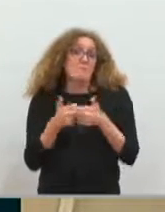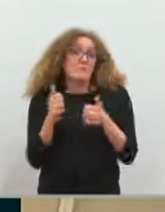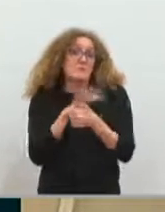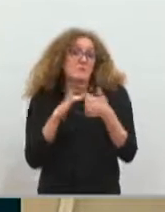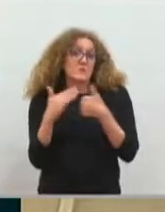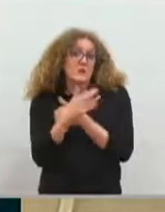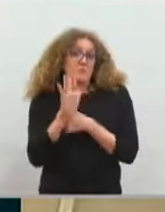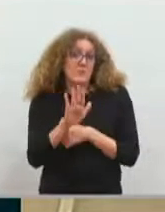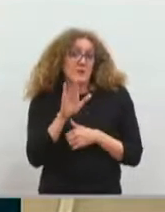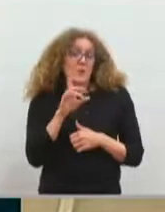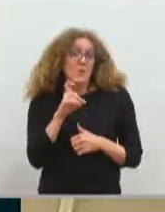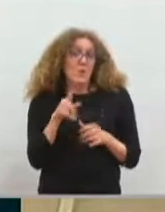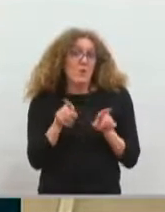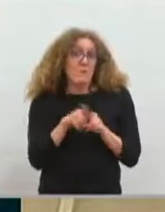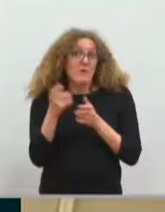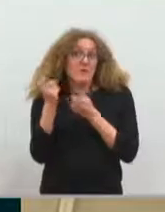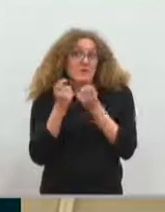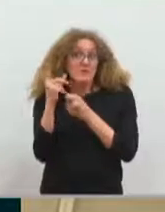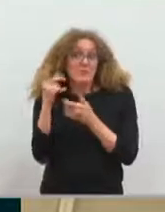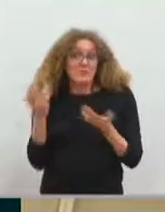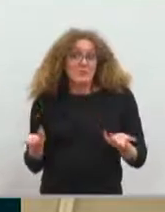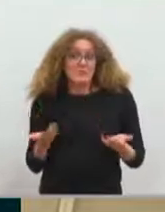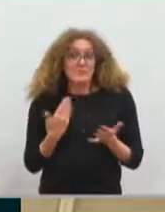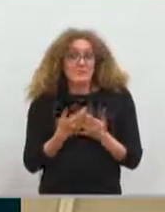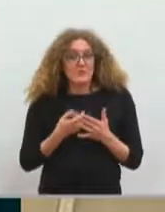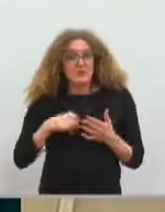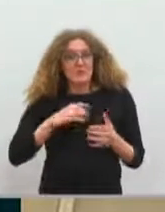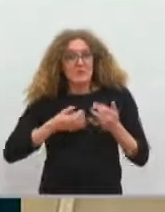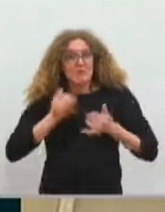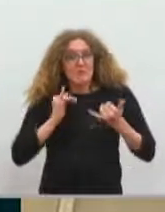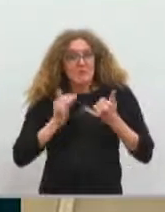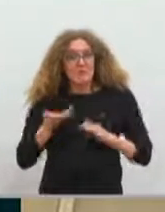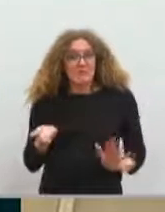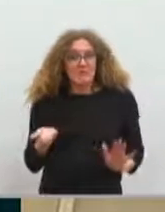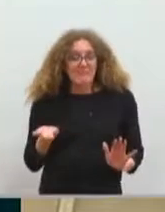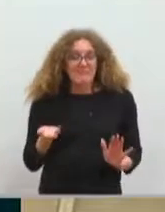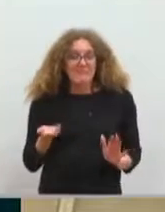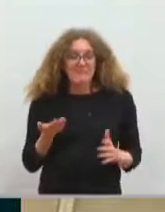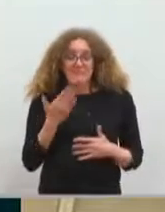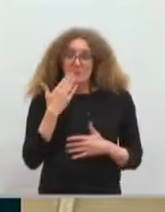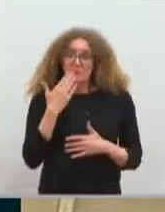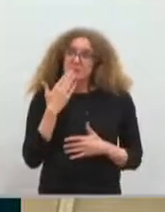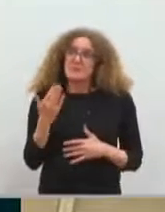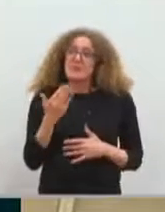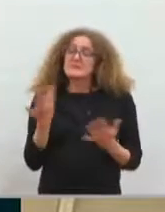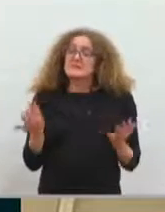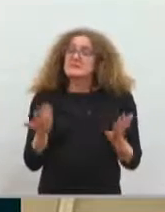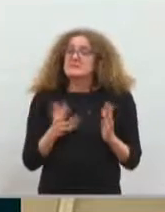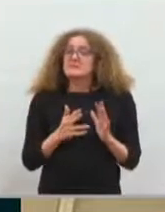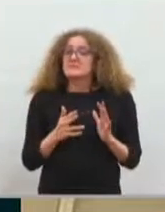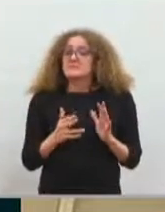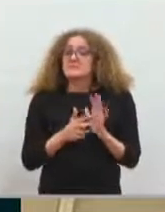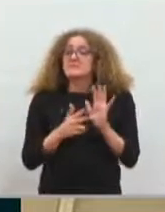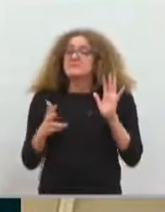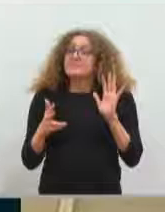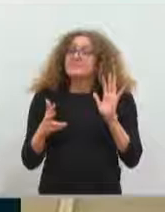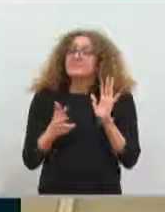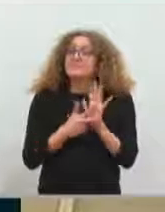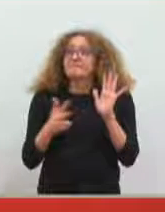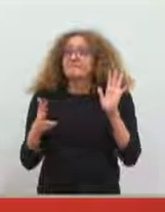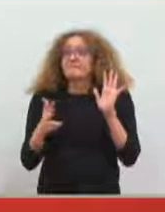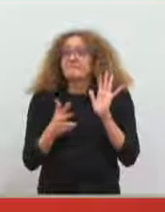Et voilà, on est vraiment partant, et je vous remercie d'adopter cette démarche.